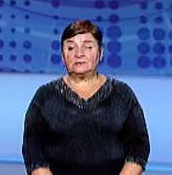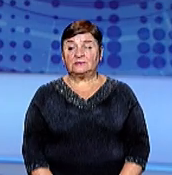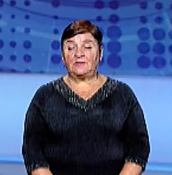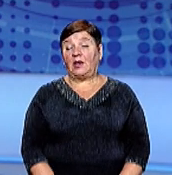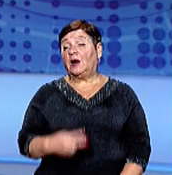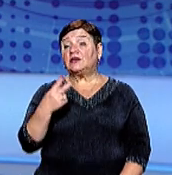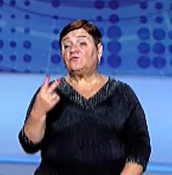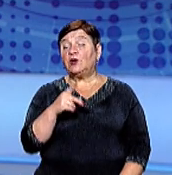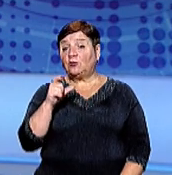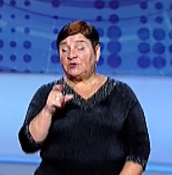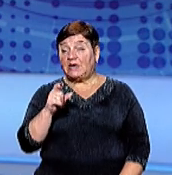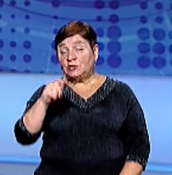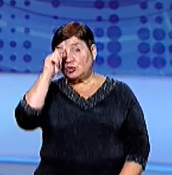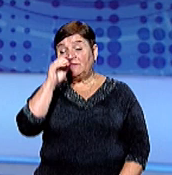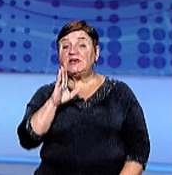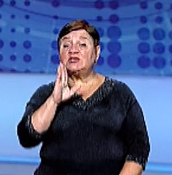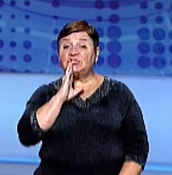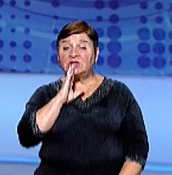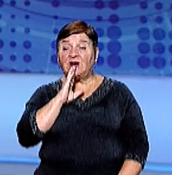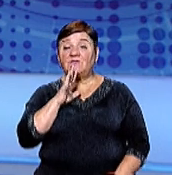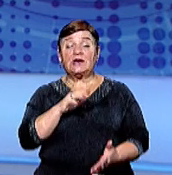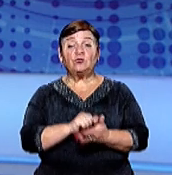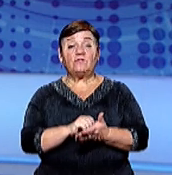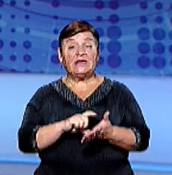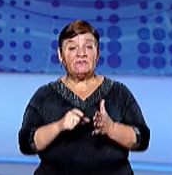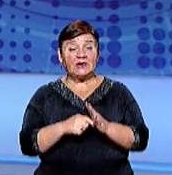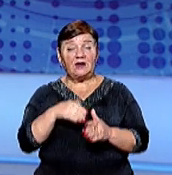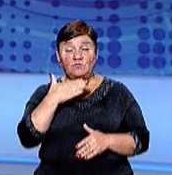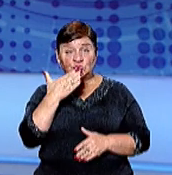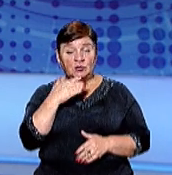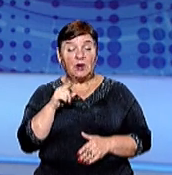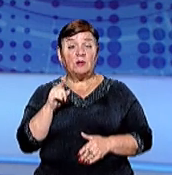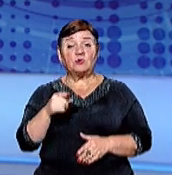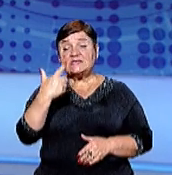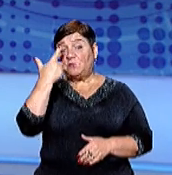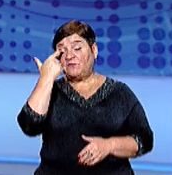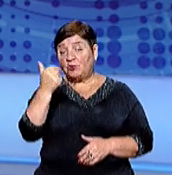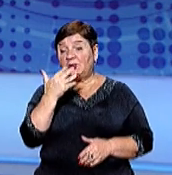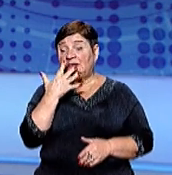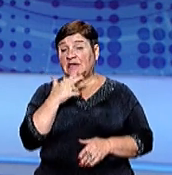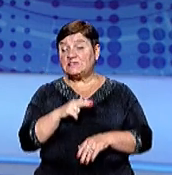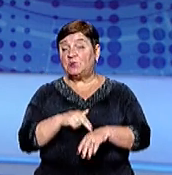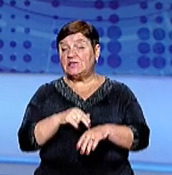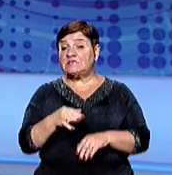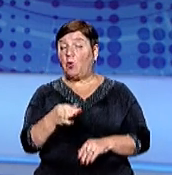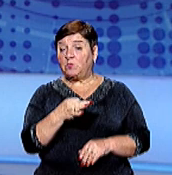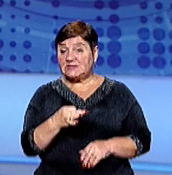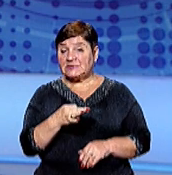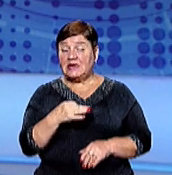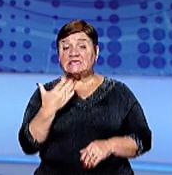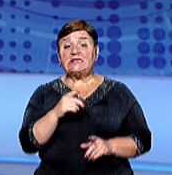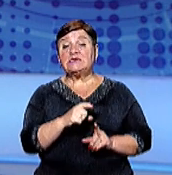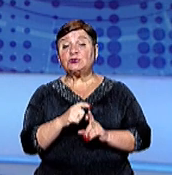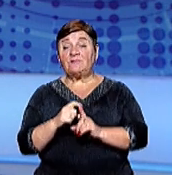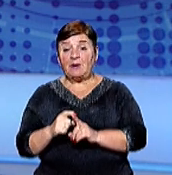Двоє людей, чоловік та жінка загинули в орендованій квартирі в Ужгороді Про це повідомила речниця Нацполіції області Ганна Дан За